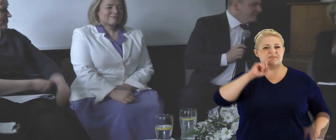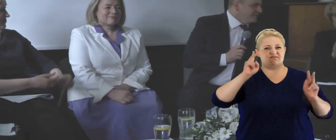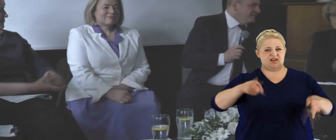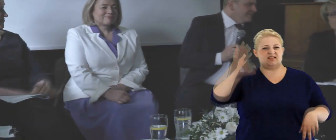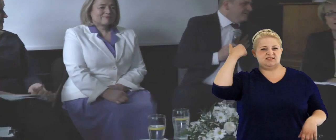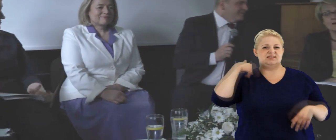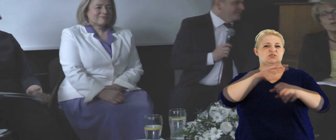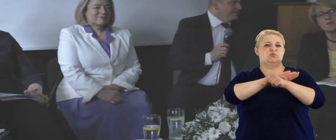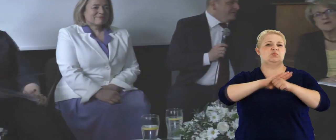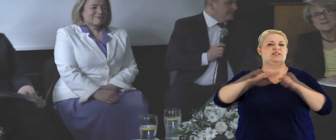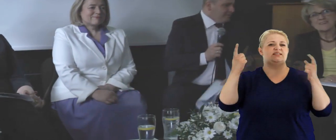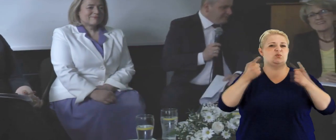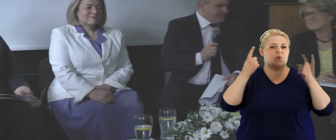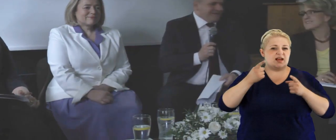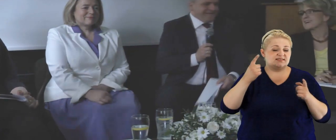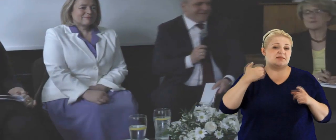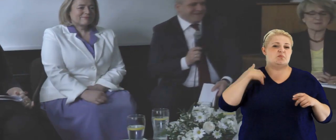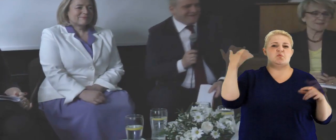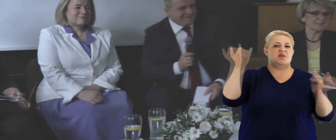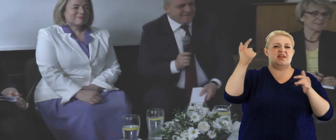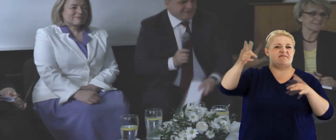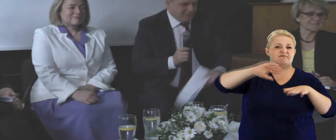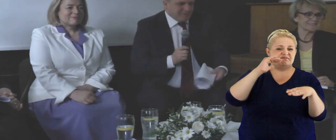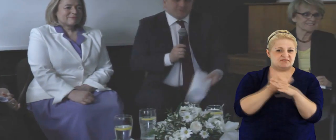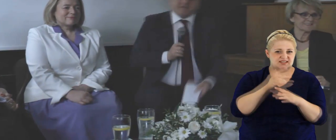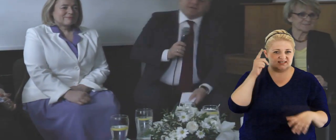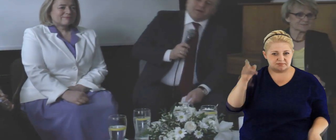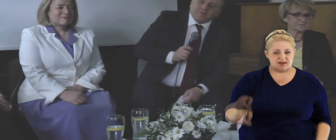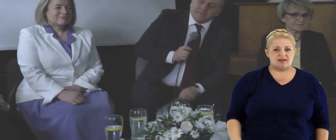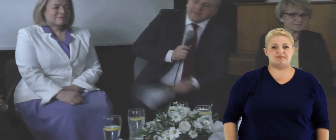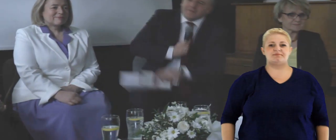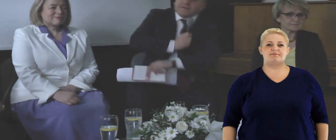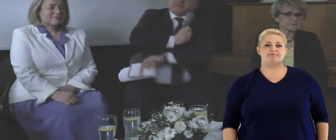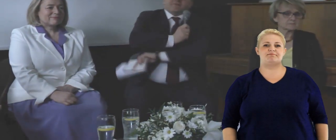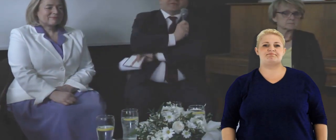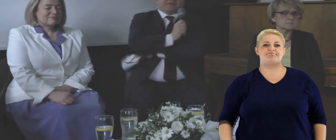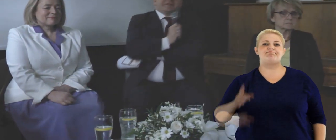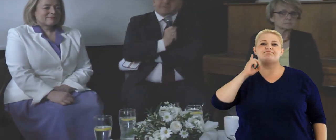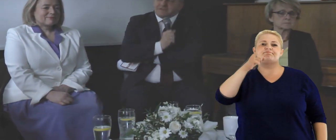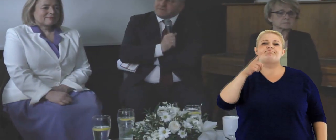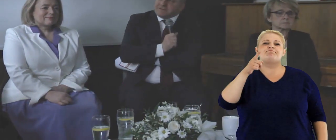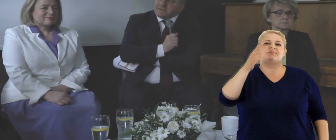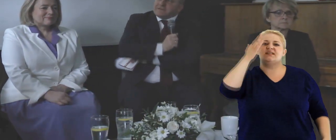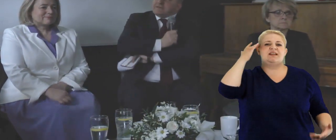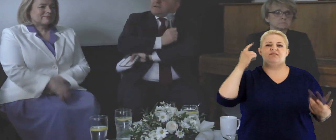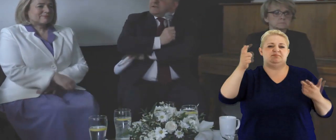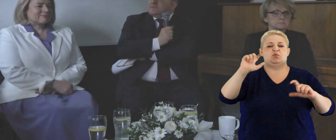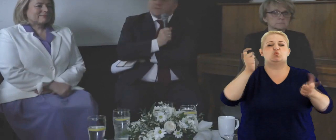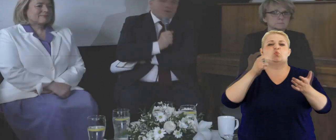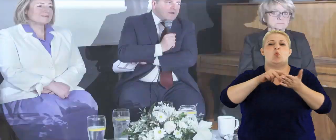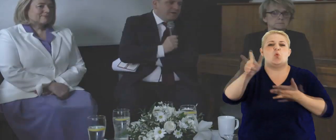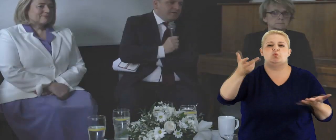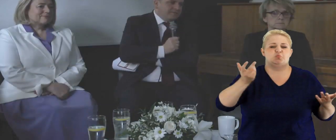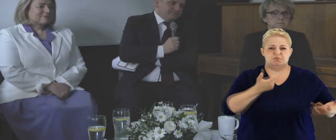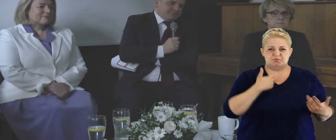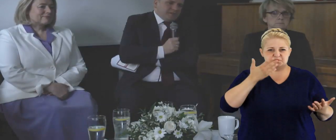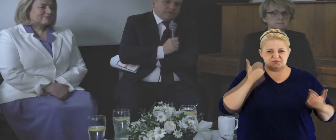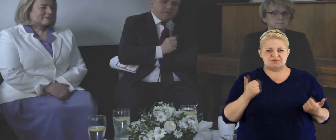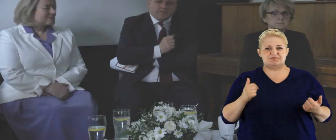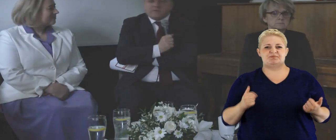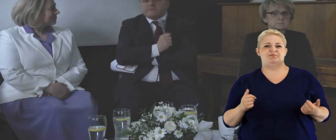taką... Nie, dobrze się... Chciałbym, żeby się nagrało. Faktycznie była taka słynna sytuacja, kiedy jakaś firma,